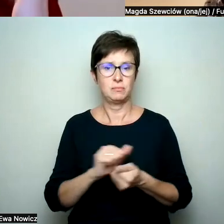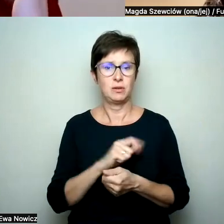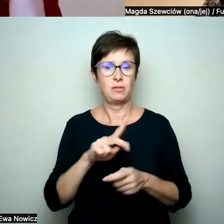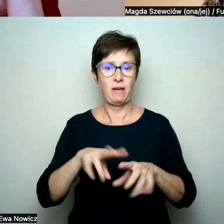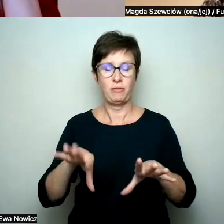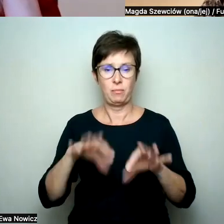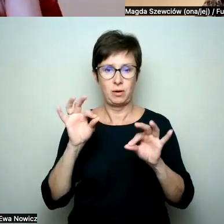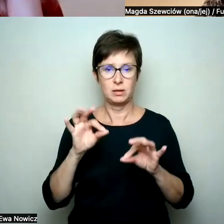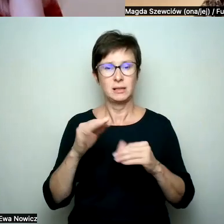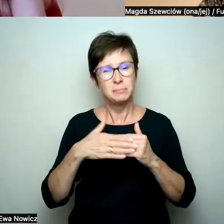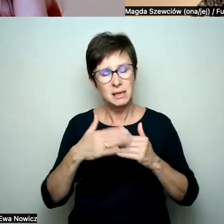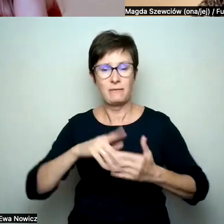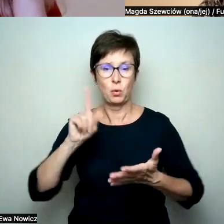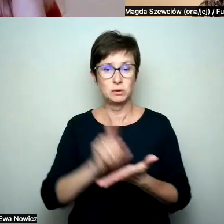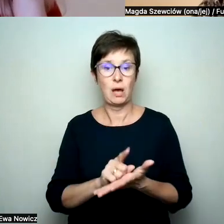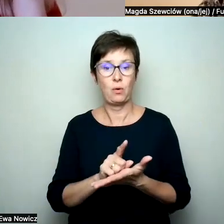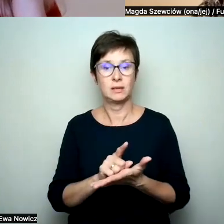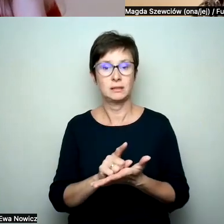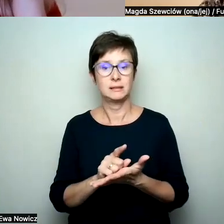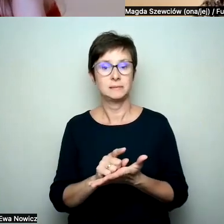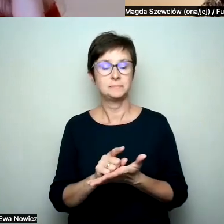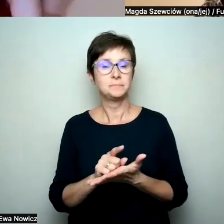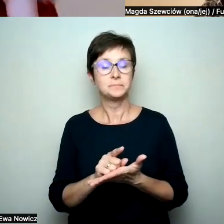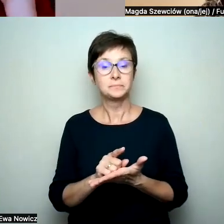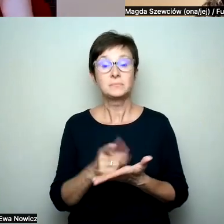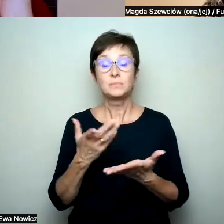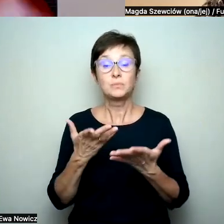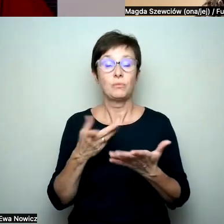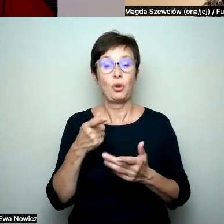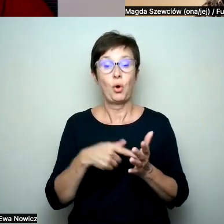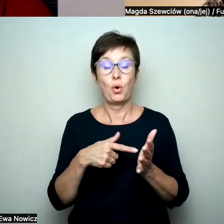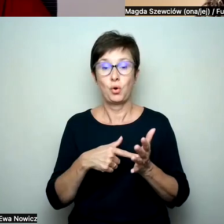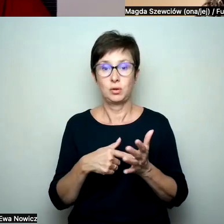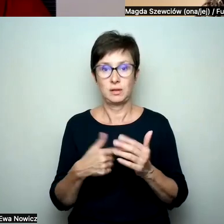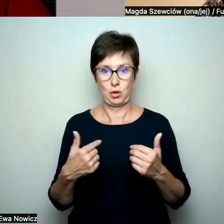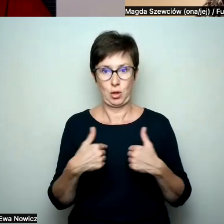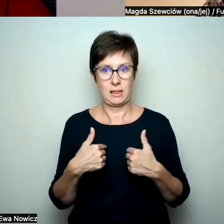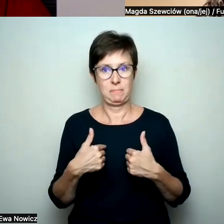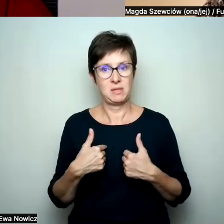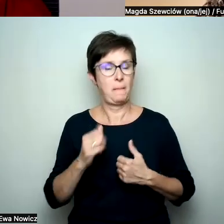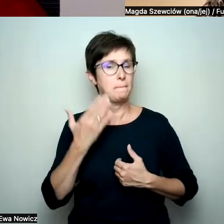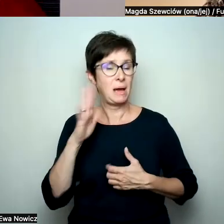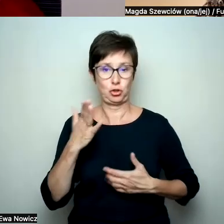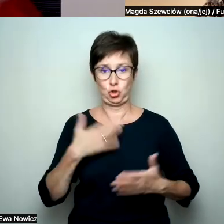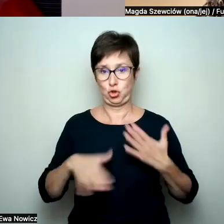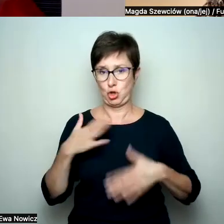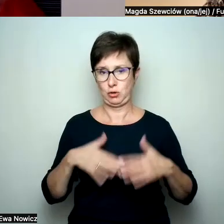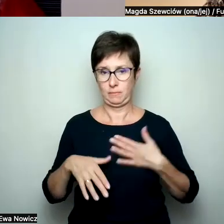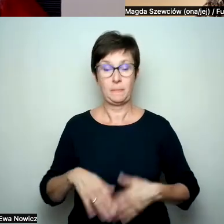Prawie nam się udało. Więc, więc to mnie absolutnie bardzo cieszy. Jeśli ktoś